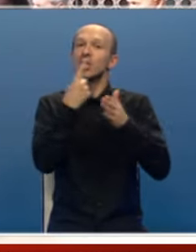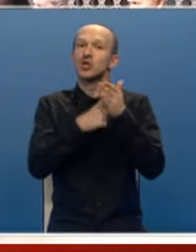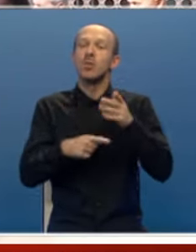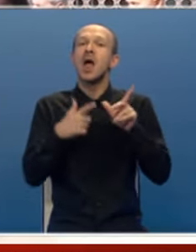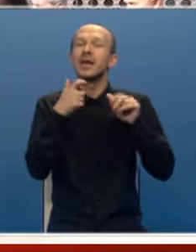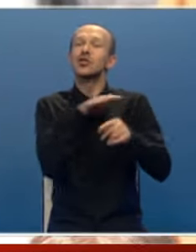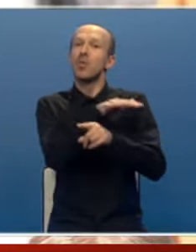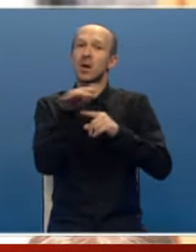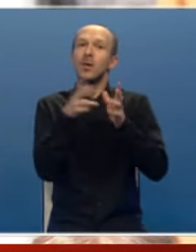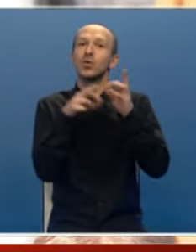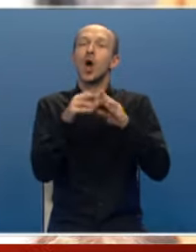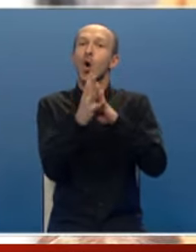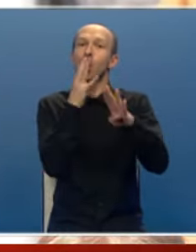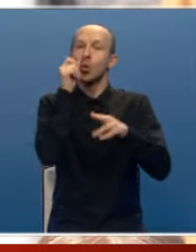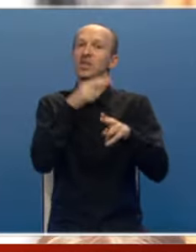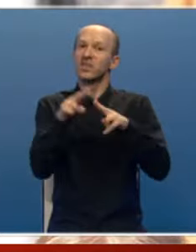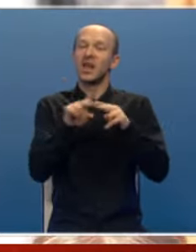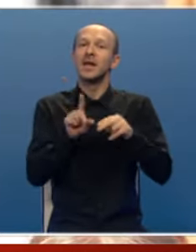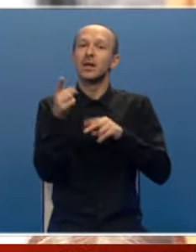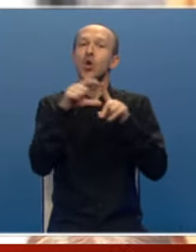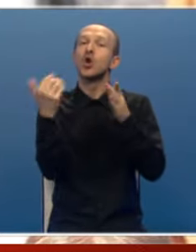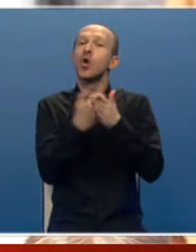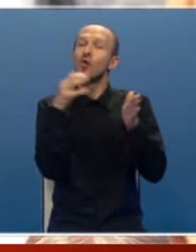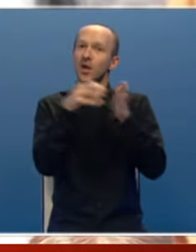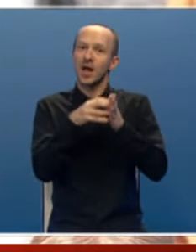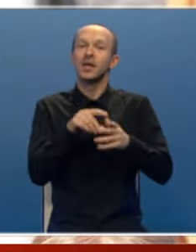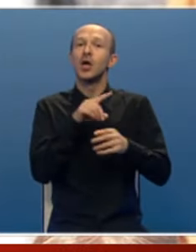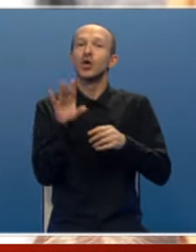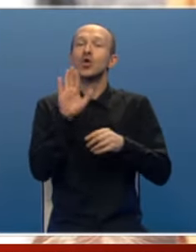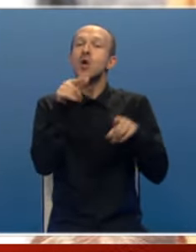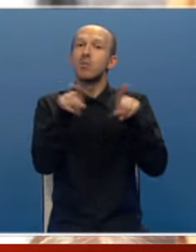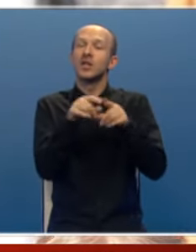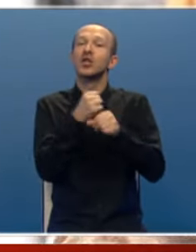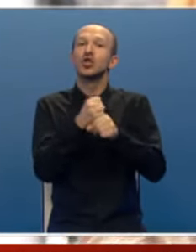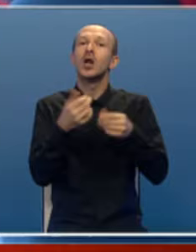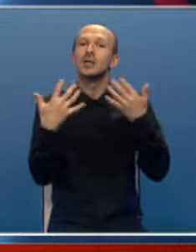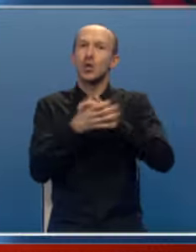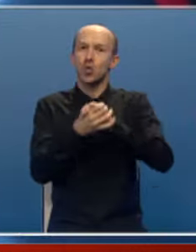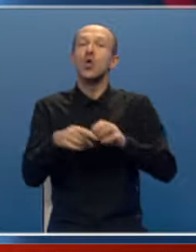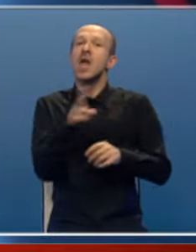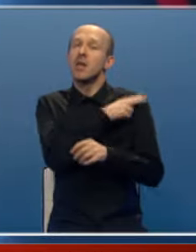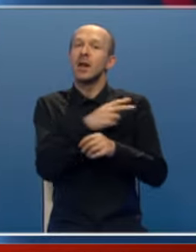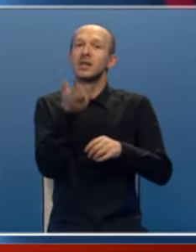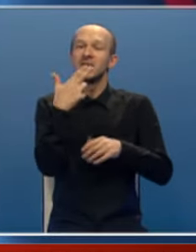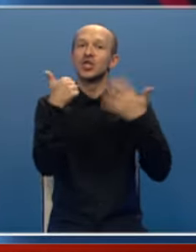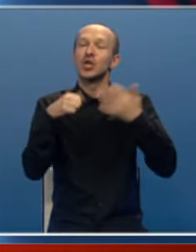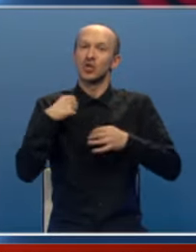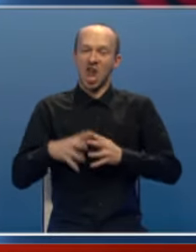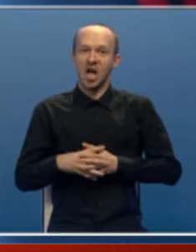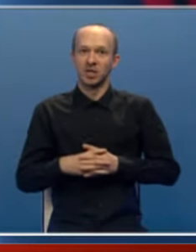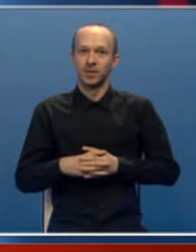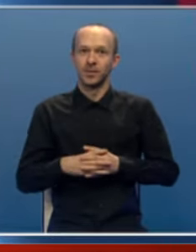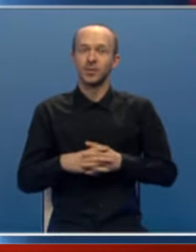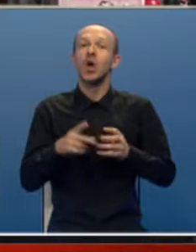artiljerijskom napadu na kolonu civila, nedaleko od Novog rada, dok je nju i brata držala za ruku. Imala je 36 godina.